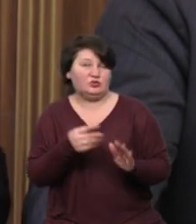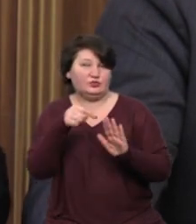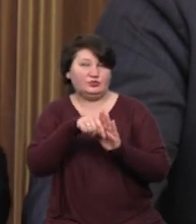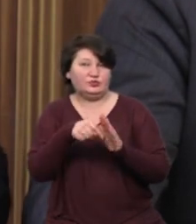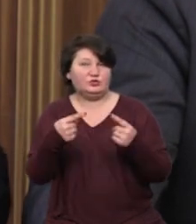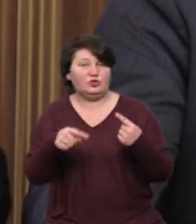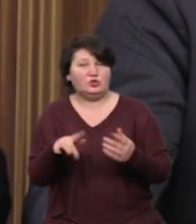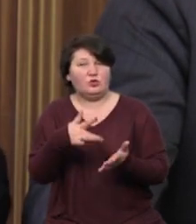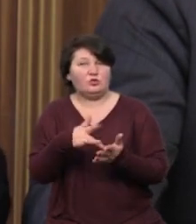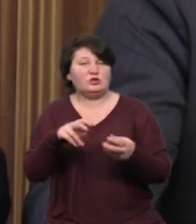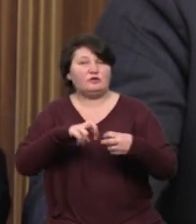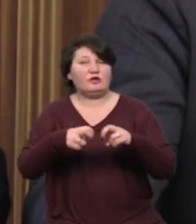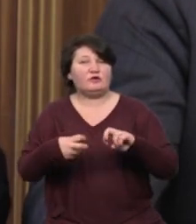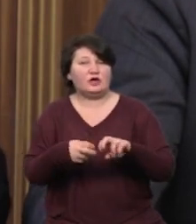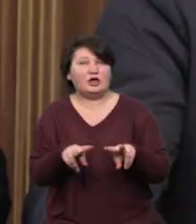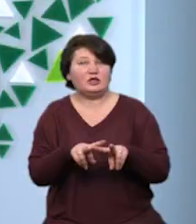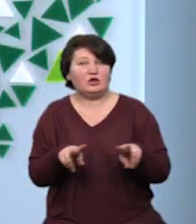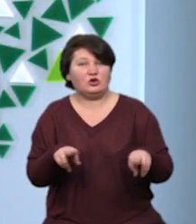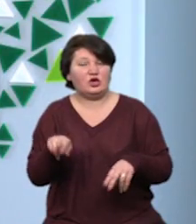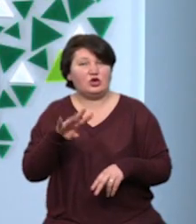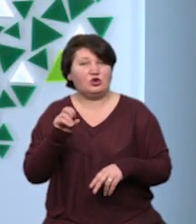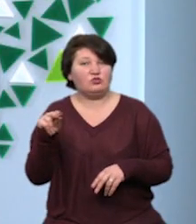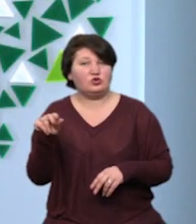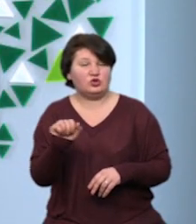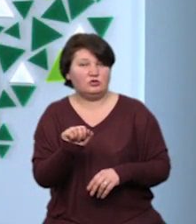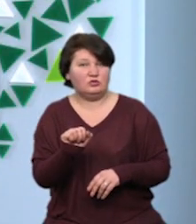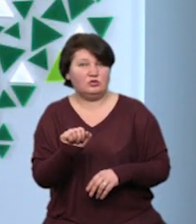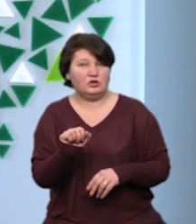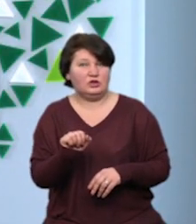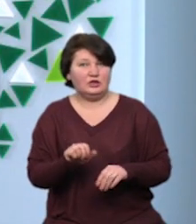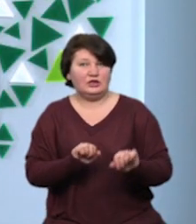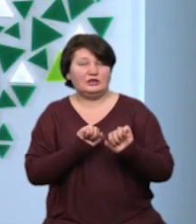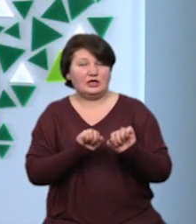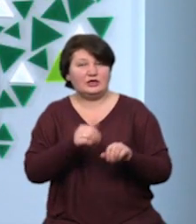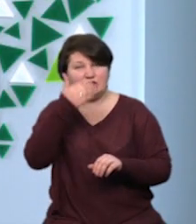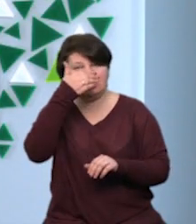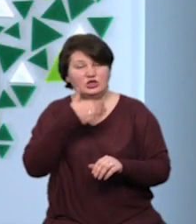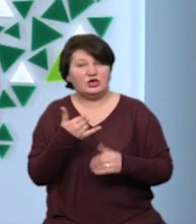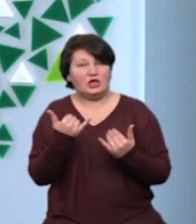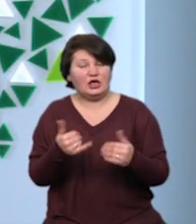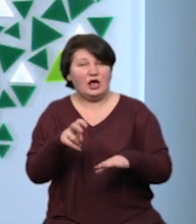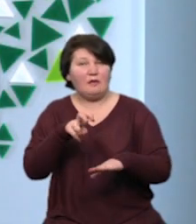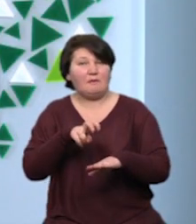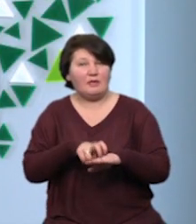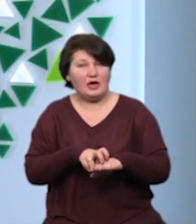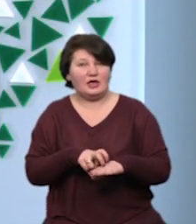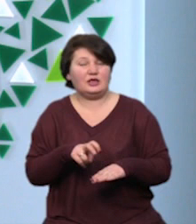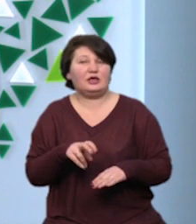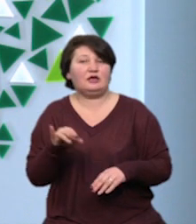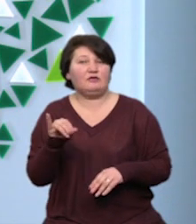Це по місту Івано-Франківськ, а також по Яремчі. Захисні щитки для медиків та кисневі